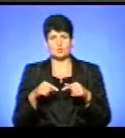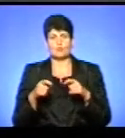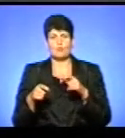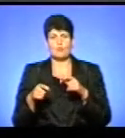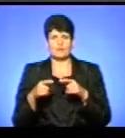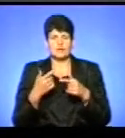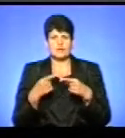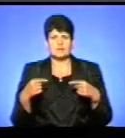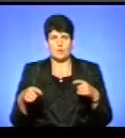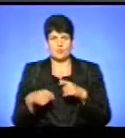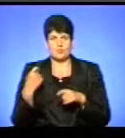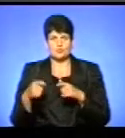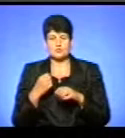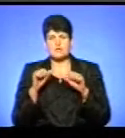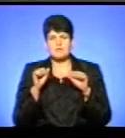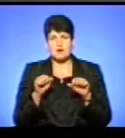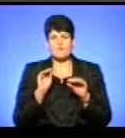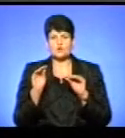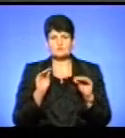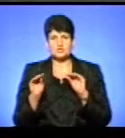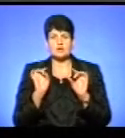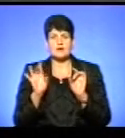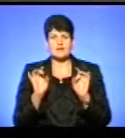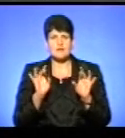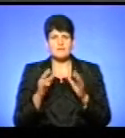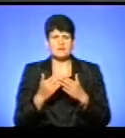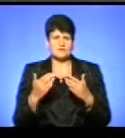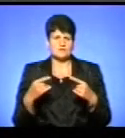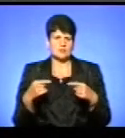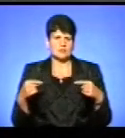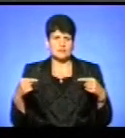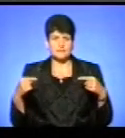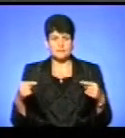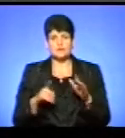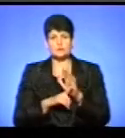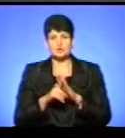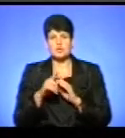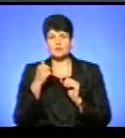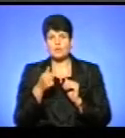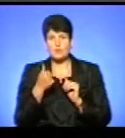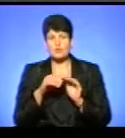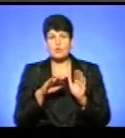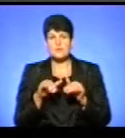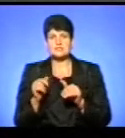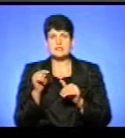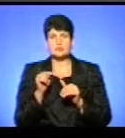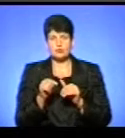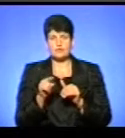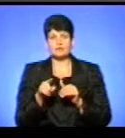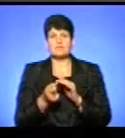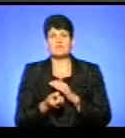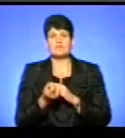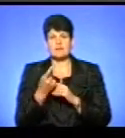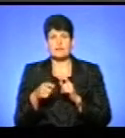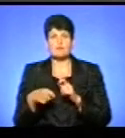Тернополя, так само і право розміщення рекламних конструкцій, вивісок і так далі. Тобто, від початку року, після того, як вони виявили